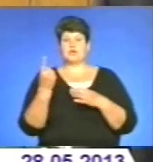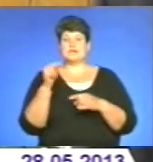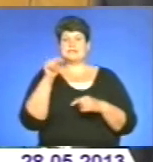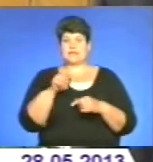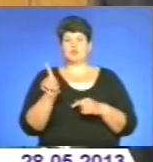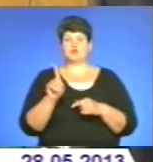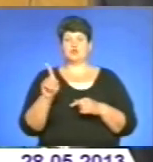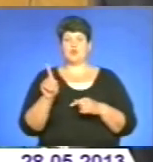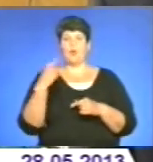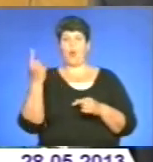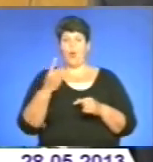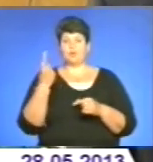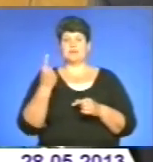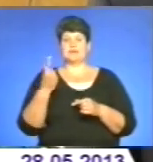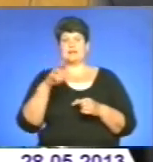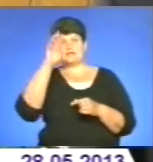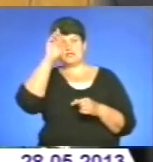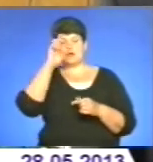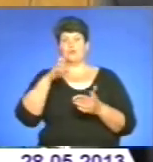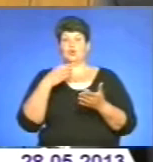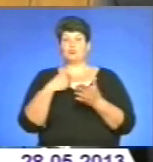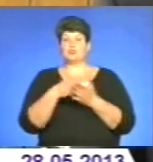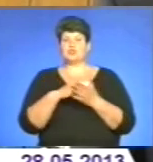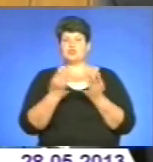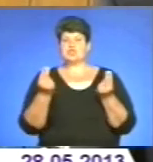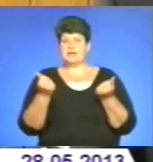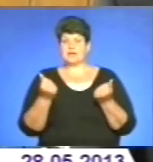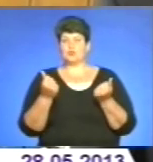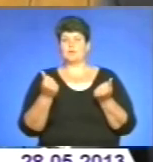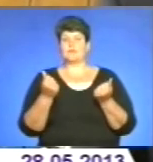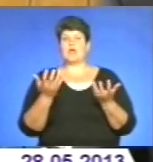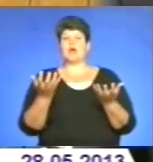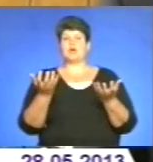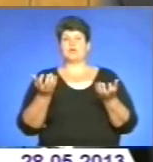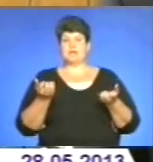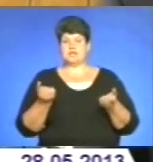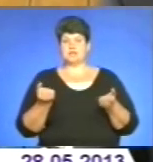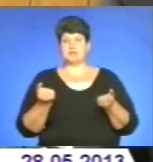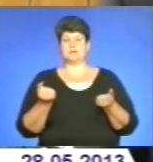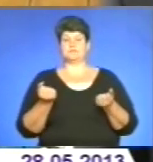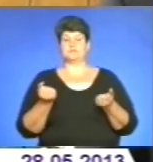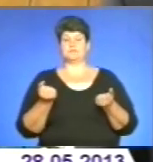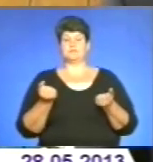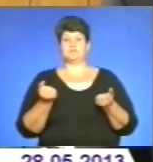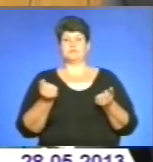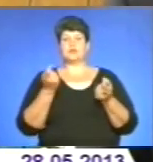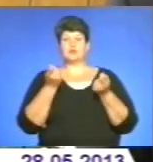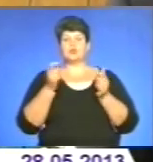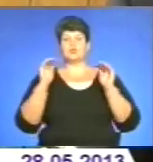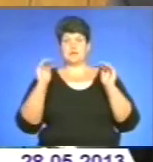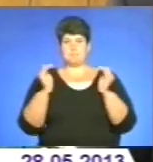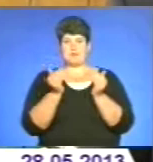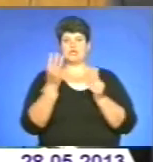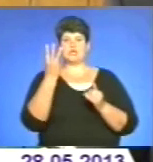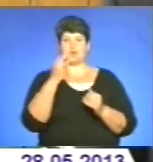знову таки, область з державного бюджету в нас одержало всього трошки менше трьох